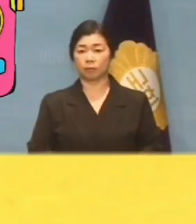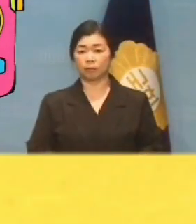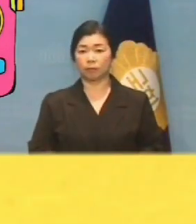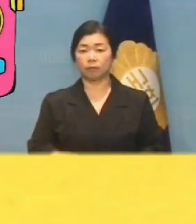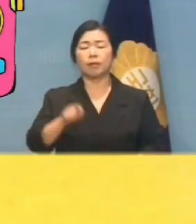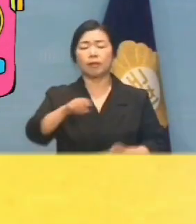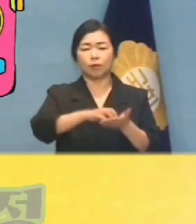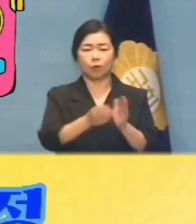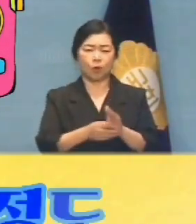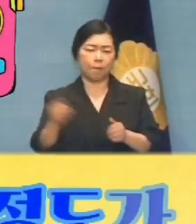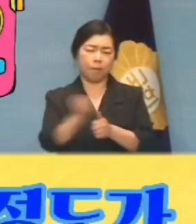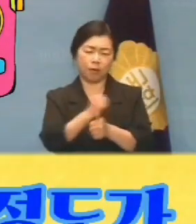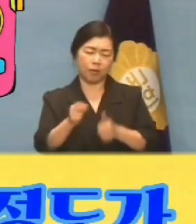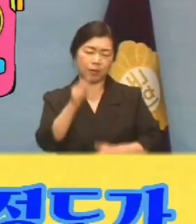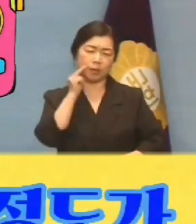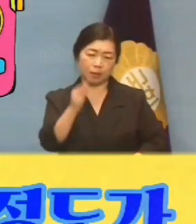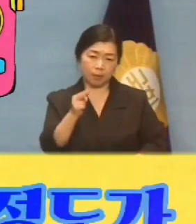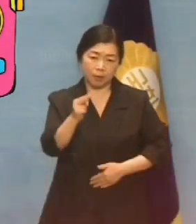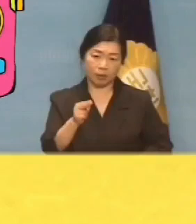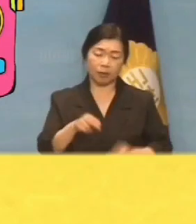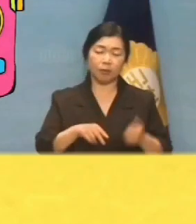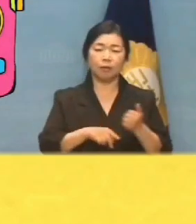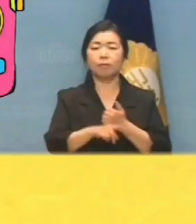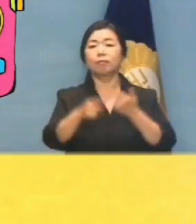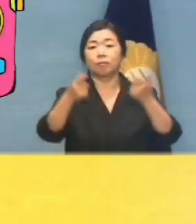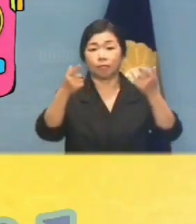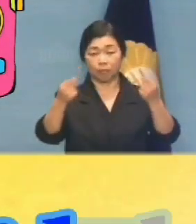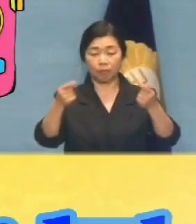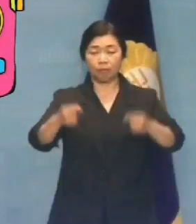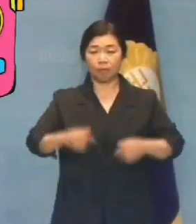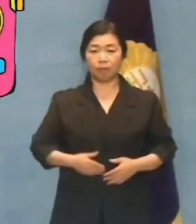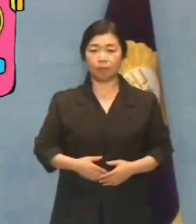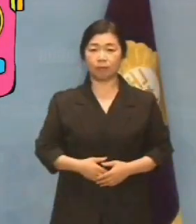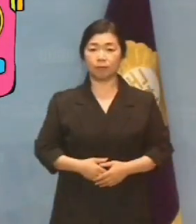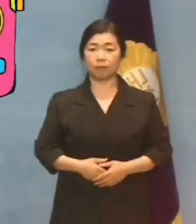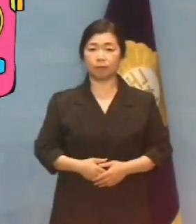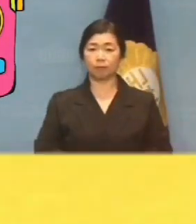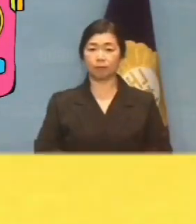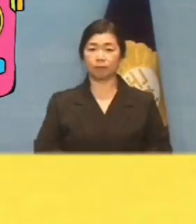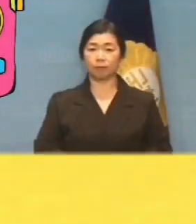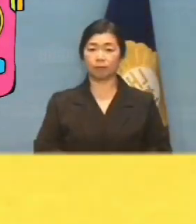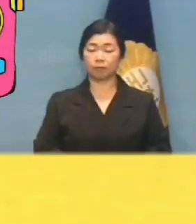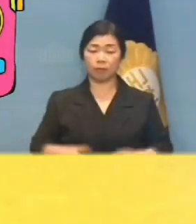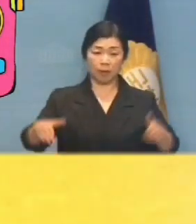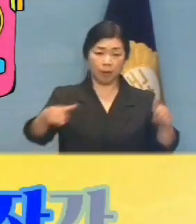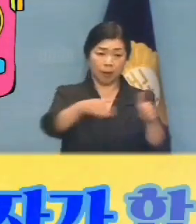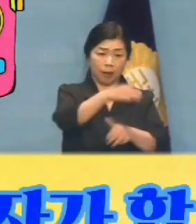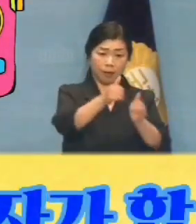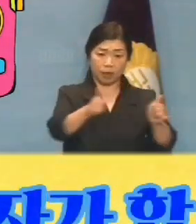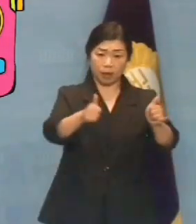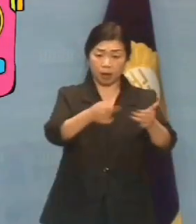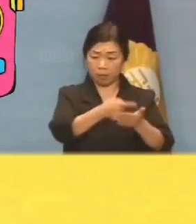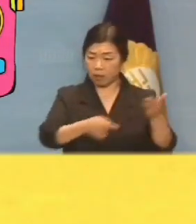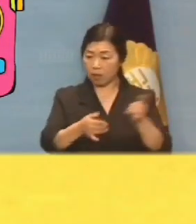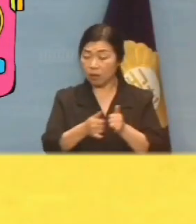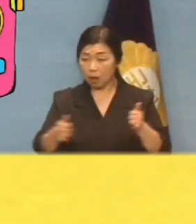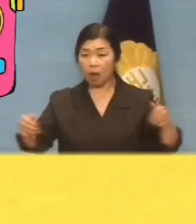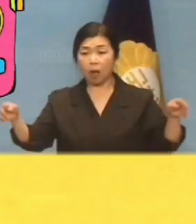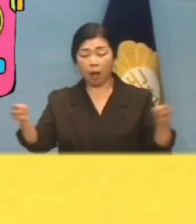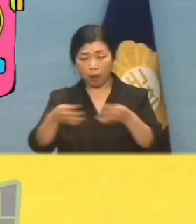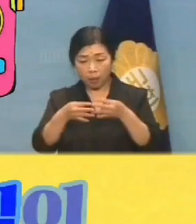그만큼 폭력의 정도가 심각했다는 방증 아닙니까? 가해자와 피해자가 합의하면